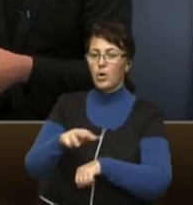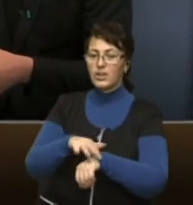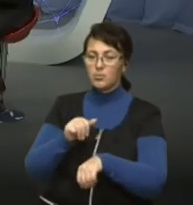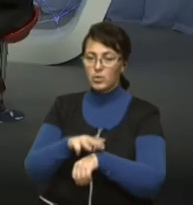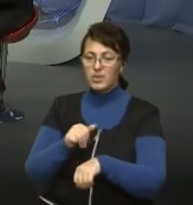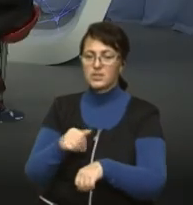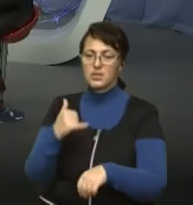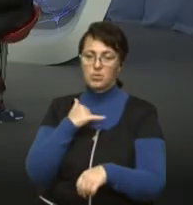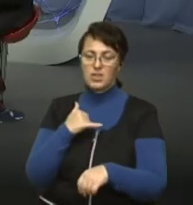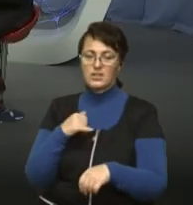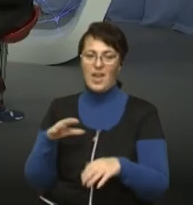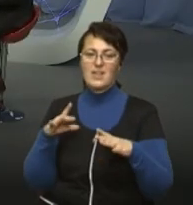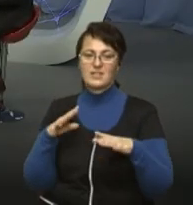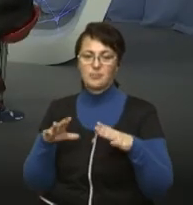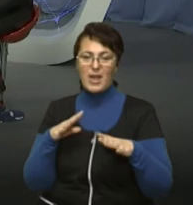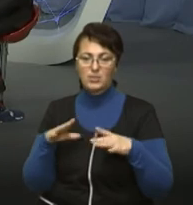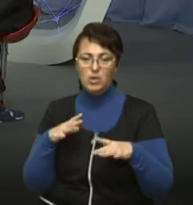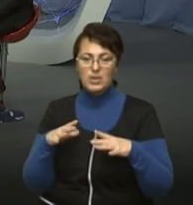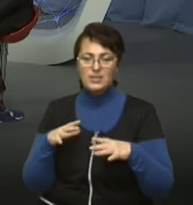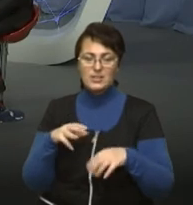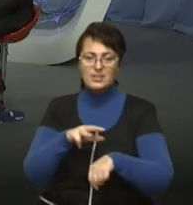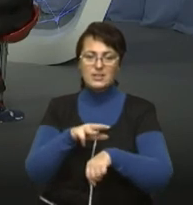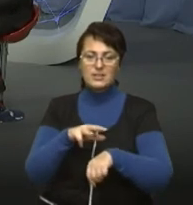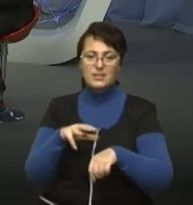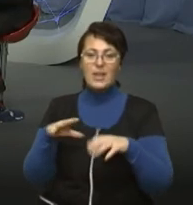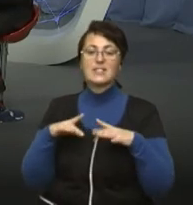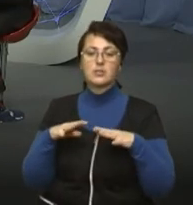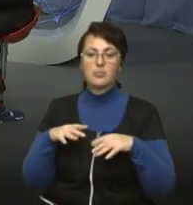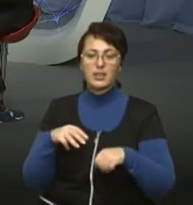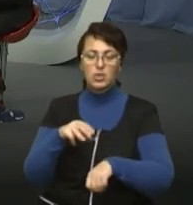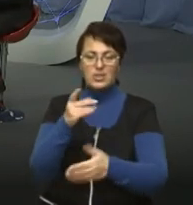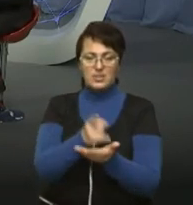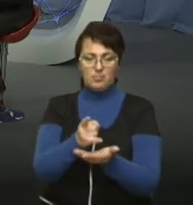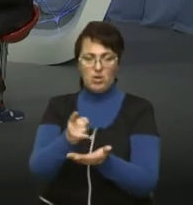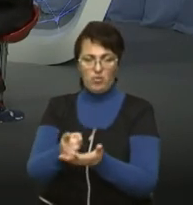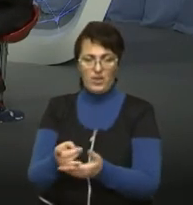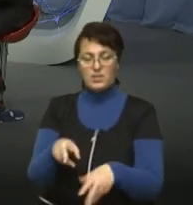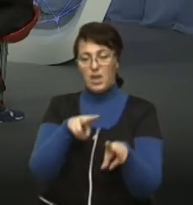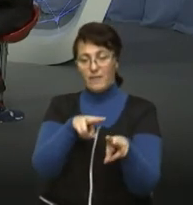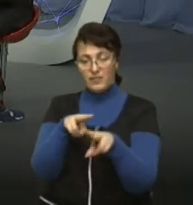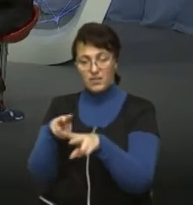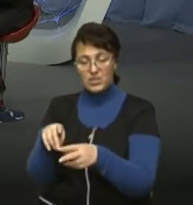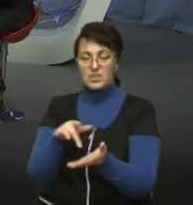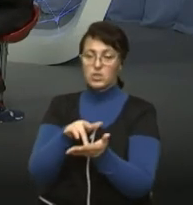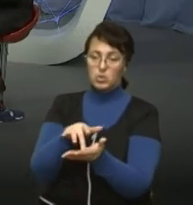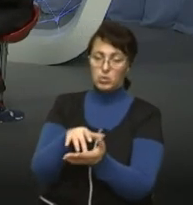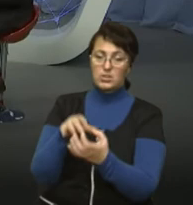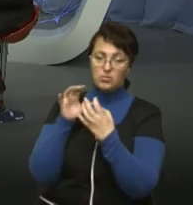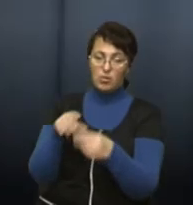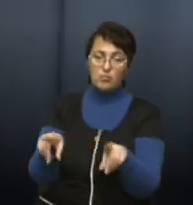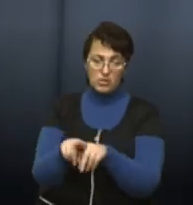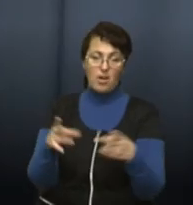паркування. І це безпосередньо їхня робота, так? Дивитися за неправомірним паркуванням. І туристичні автобуси також.